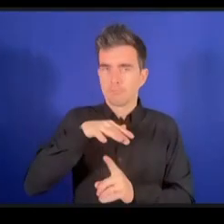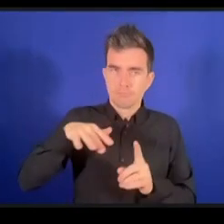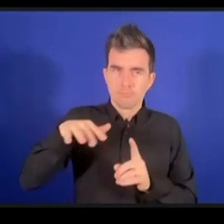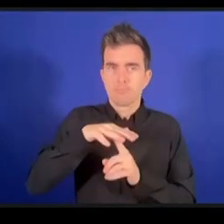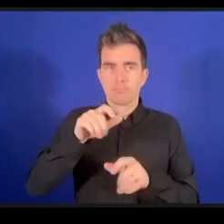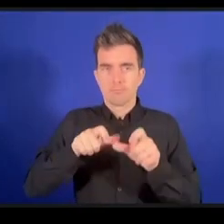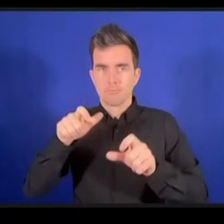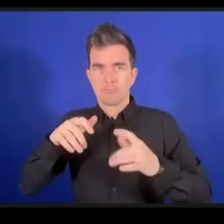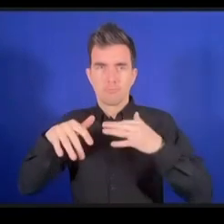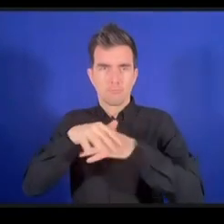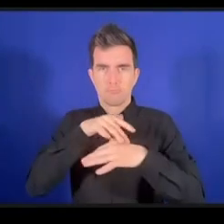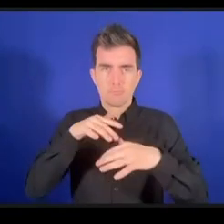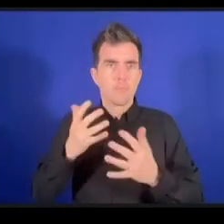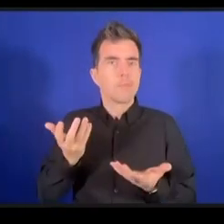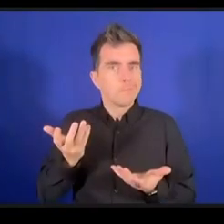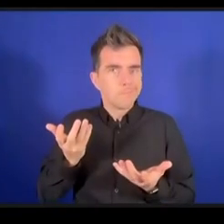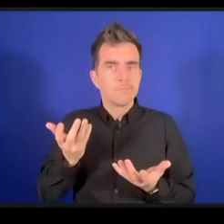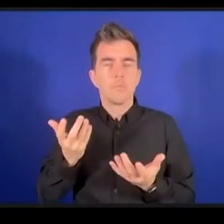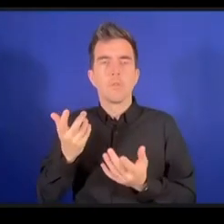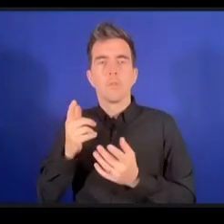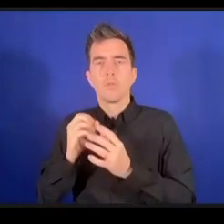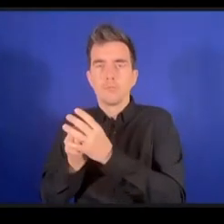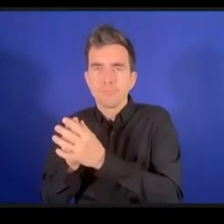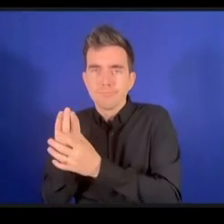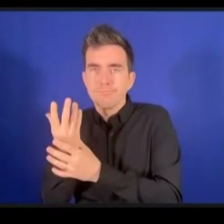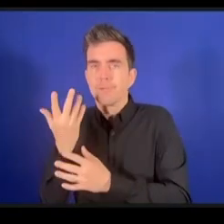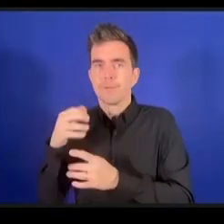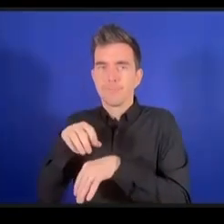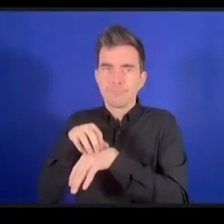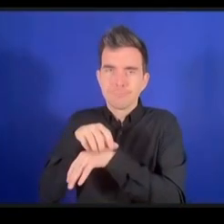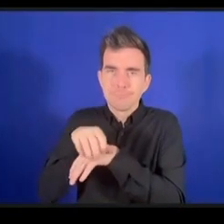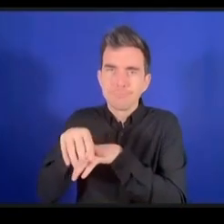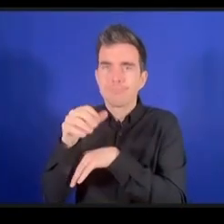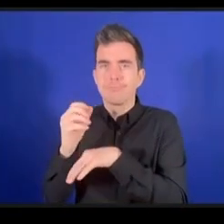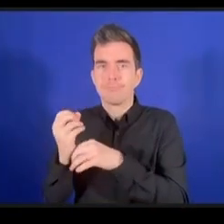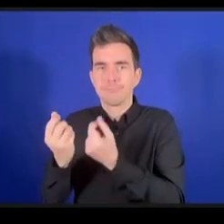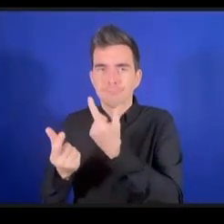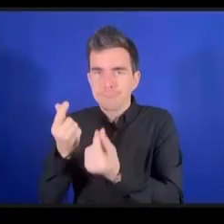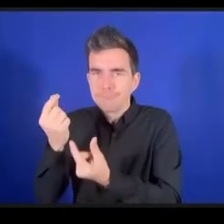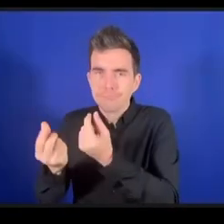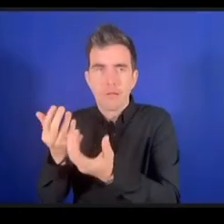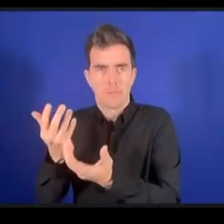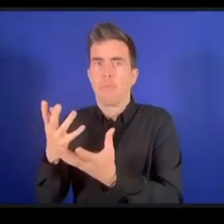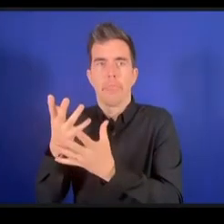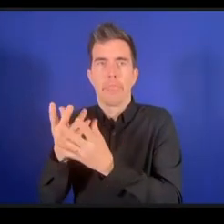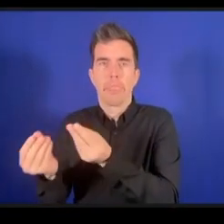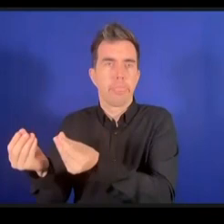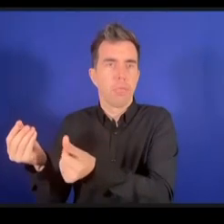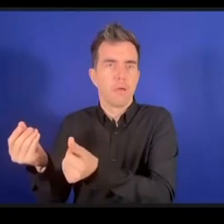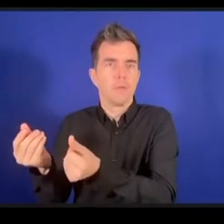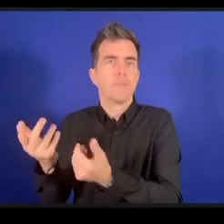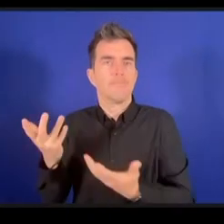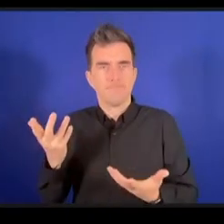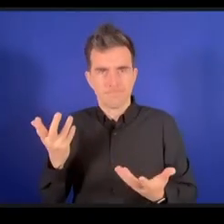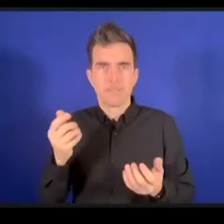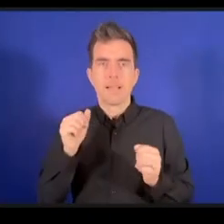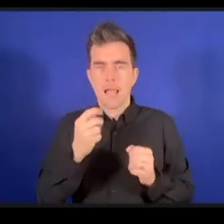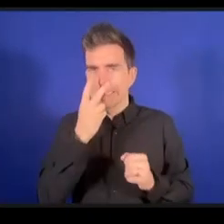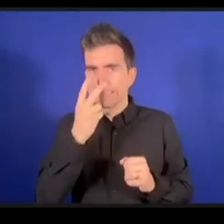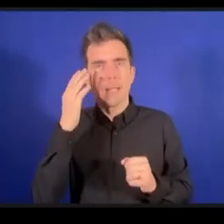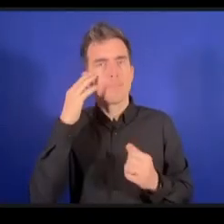فقدان التنمع البيولوجي وكيف أن هذا يؤثر على صحة الإنسان